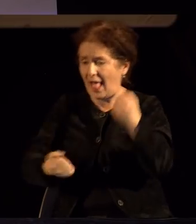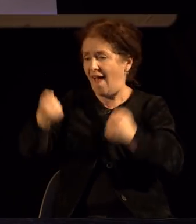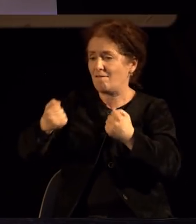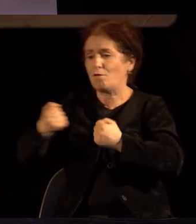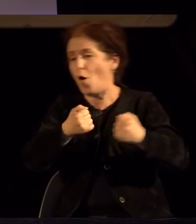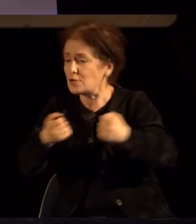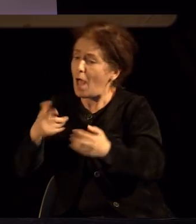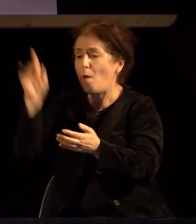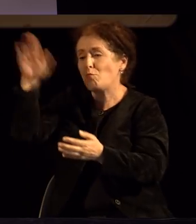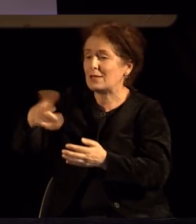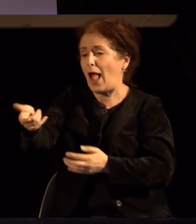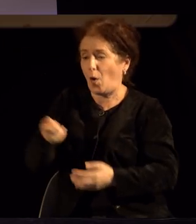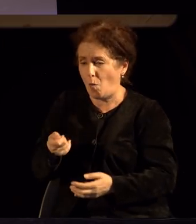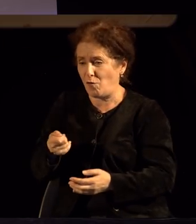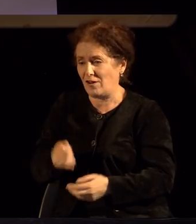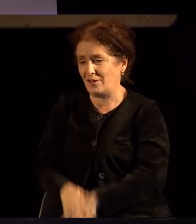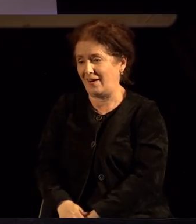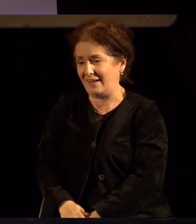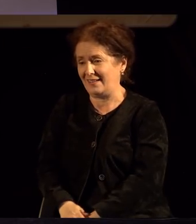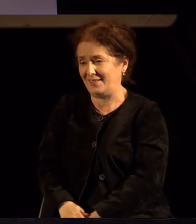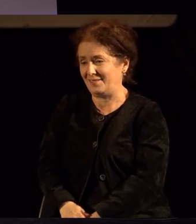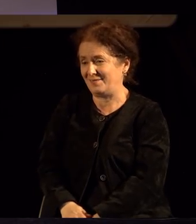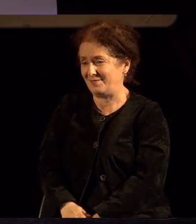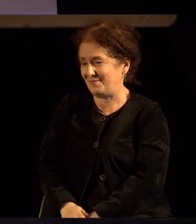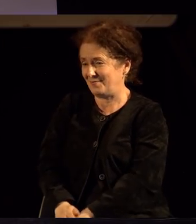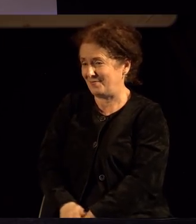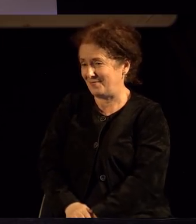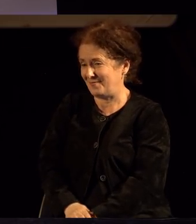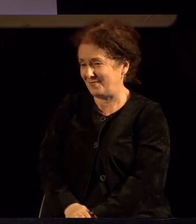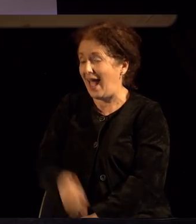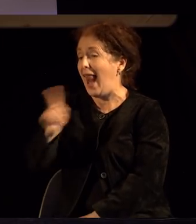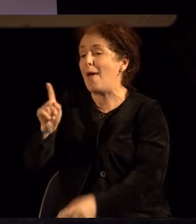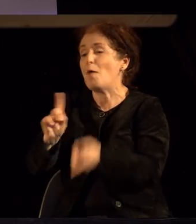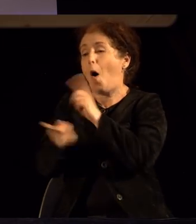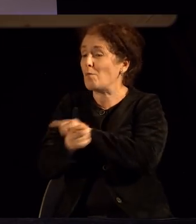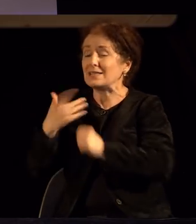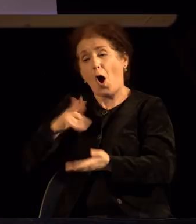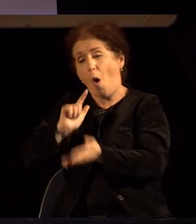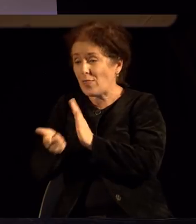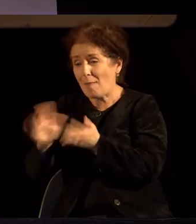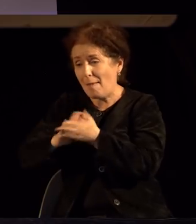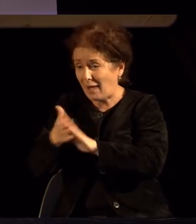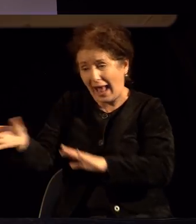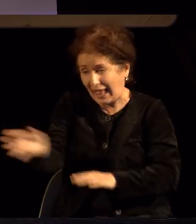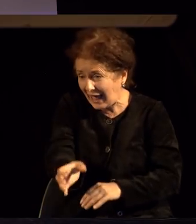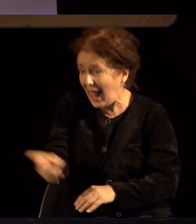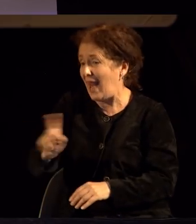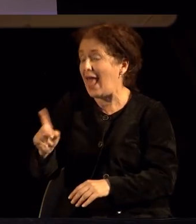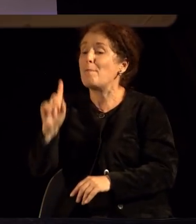Односно, аз си има некои постапки, не ли, не можете вие обратно да ги терате нештота.